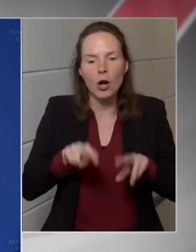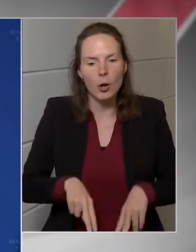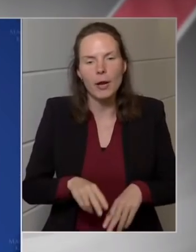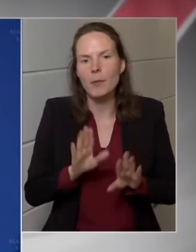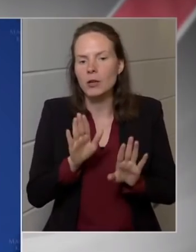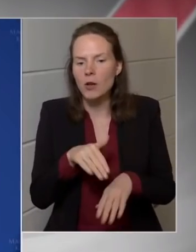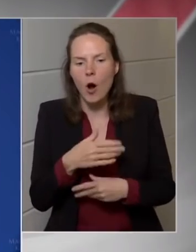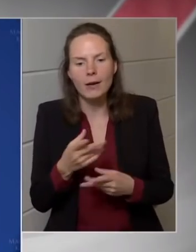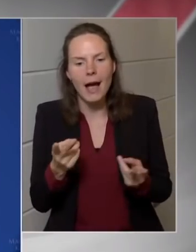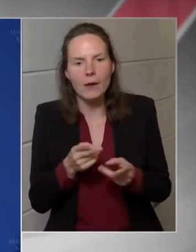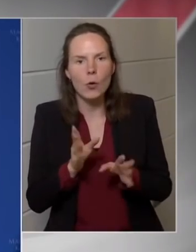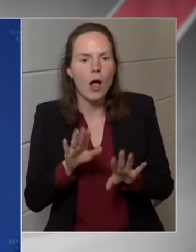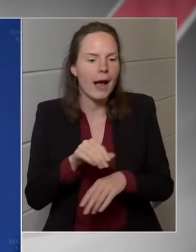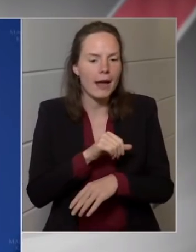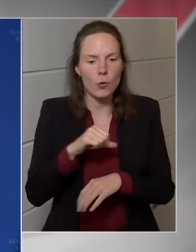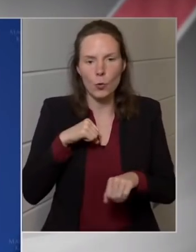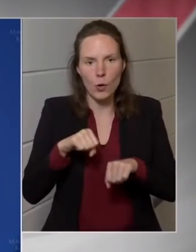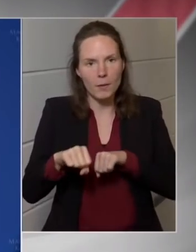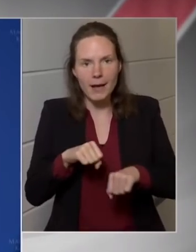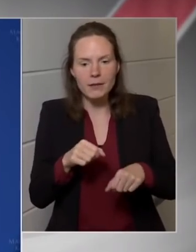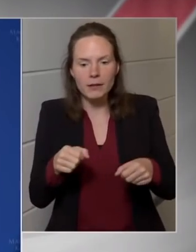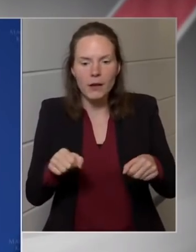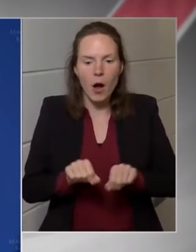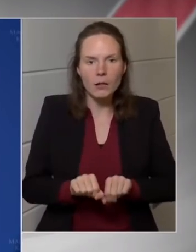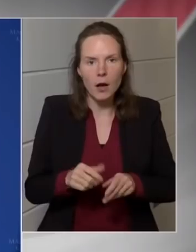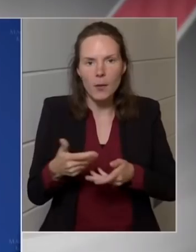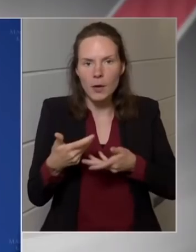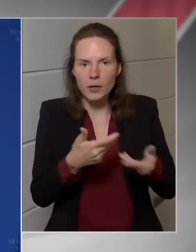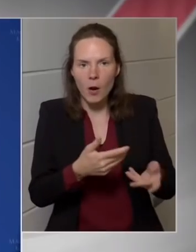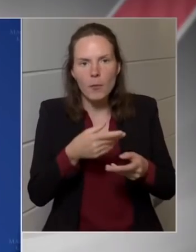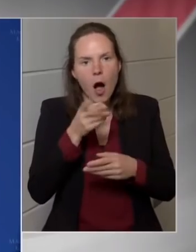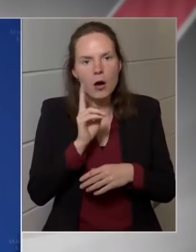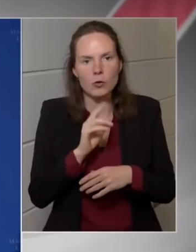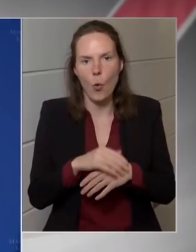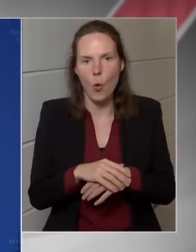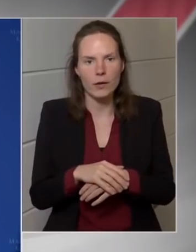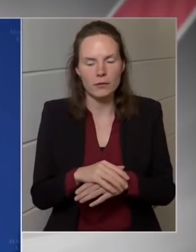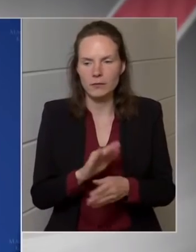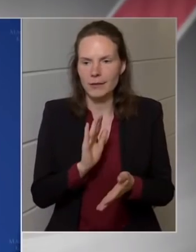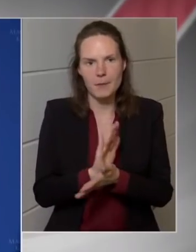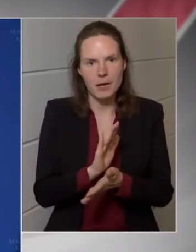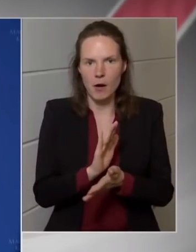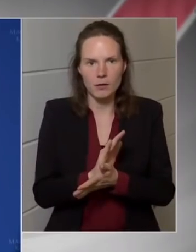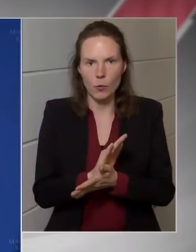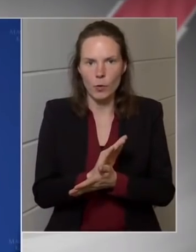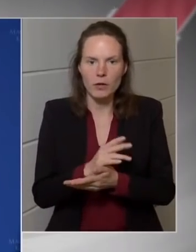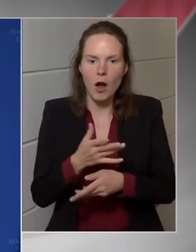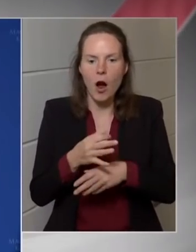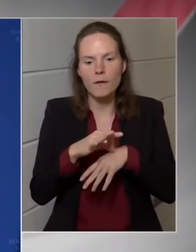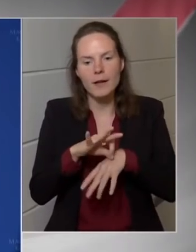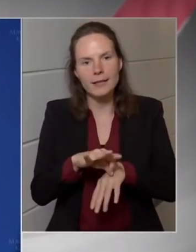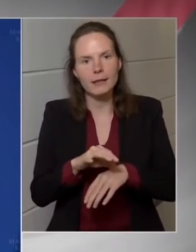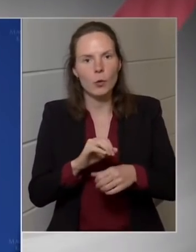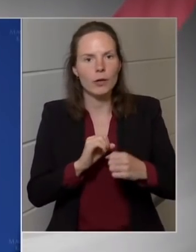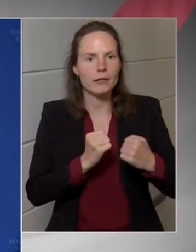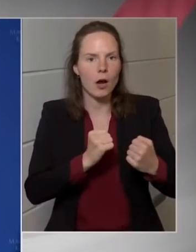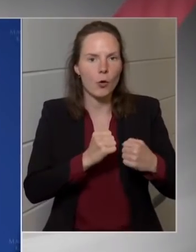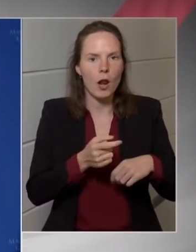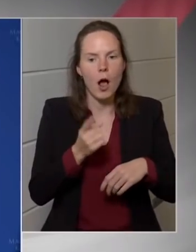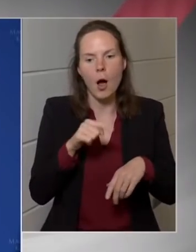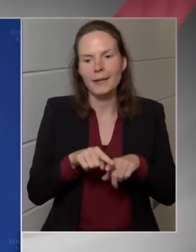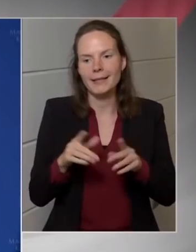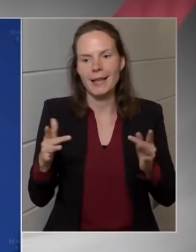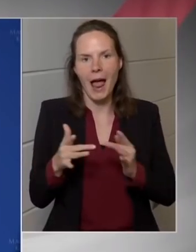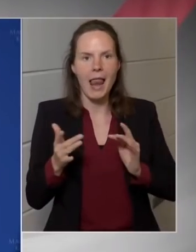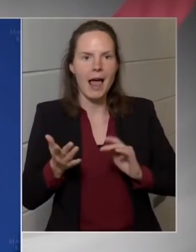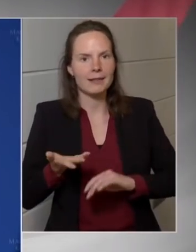önkormányzati hatalomhoz jut, akkor semmilyen formában nem igazolja vissza az ő vezetői gyakorlatuk azt, amit ellenzékben szükségesnek